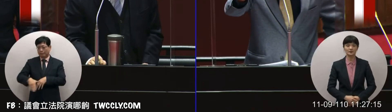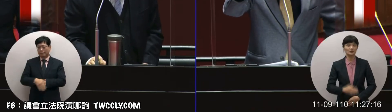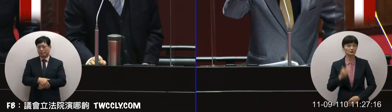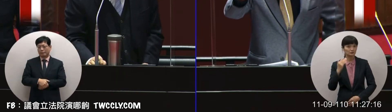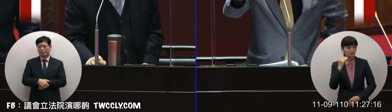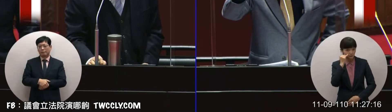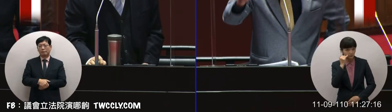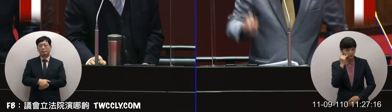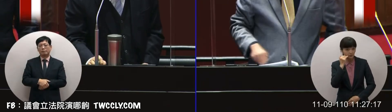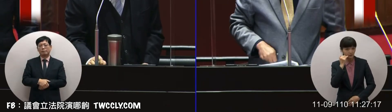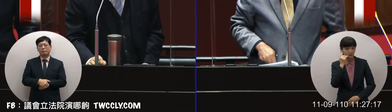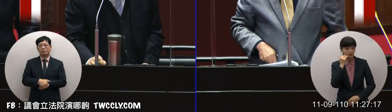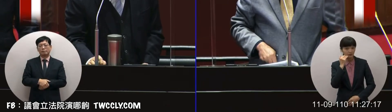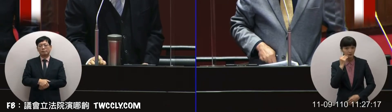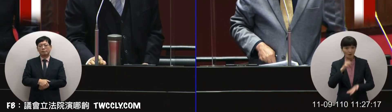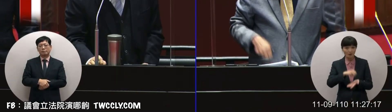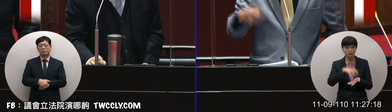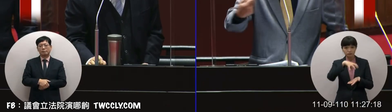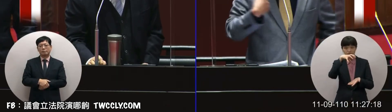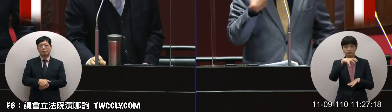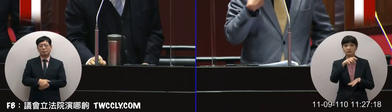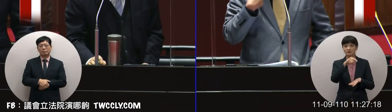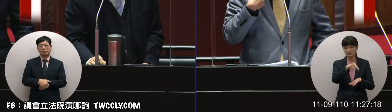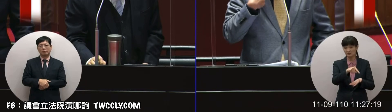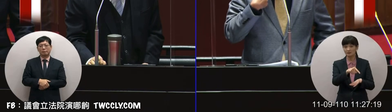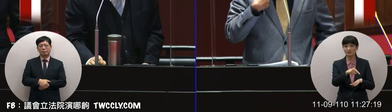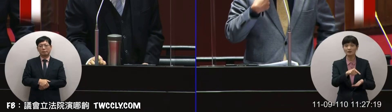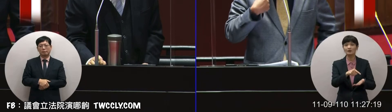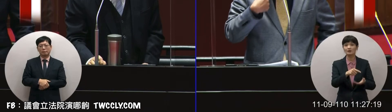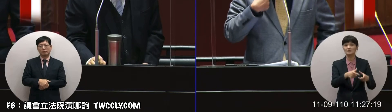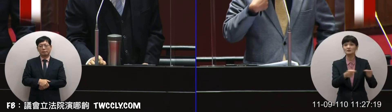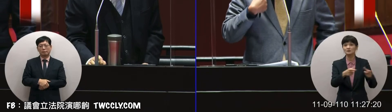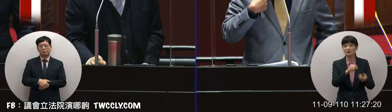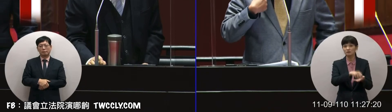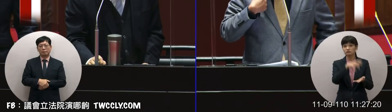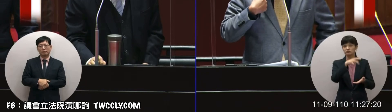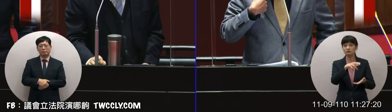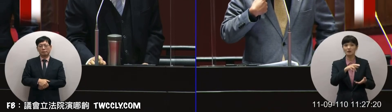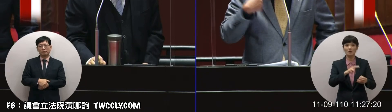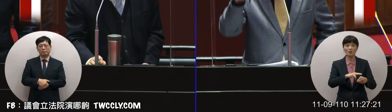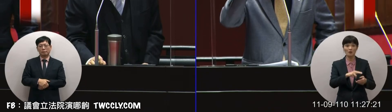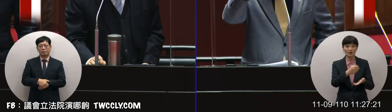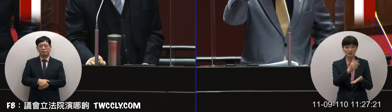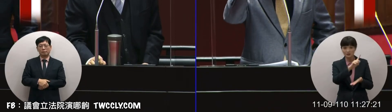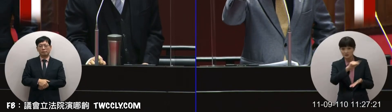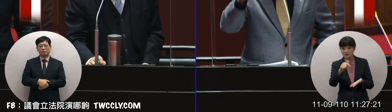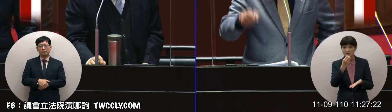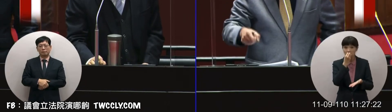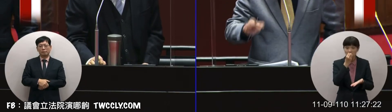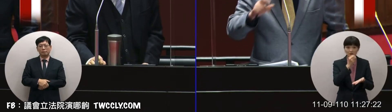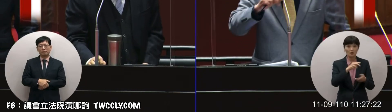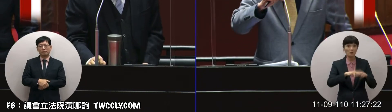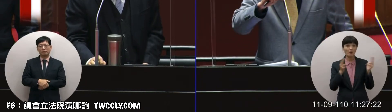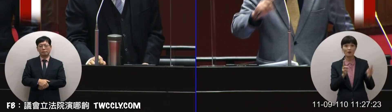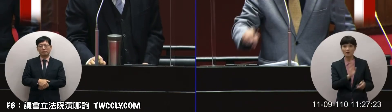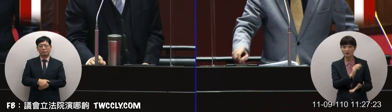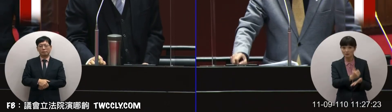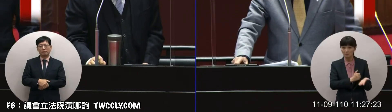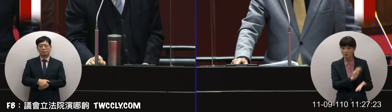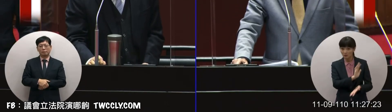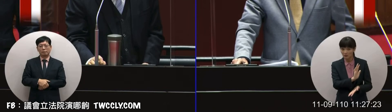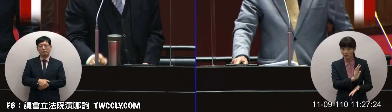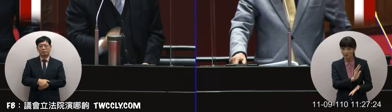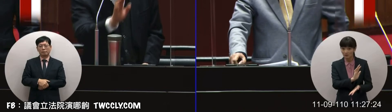如果不開放核災食品如果一部分讓我們假設CPTPP他是指導國好啦